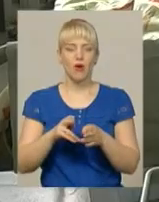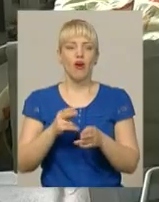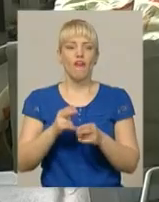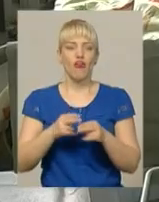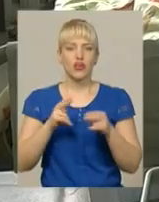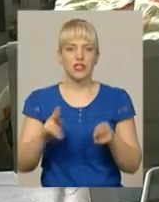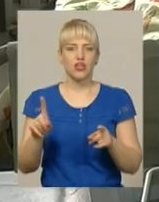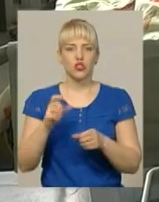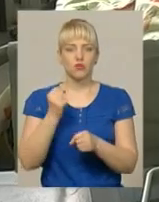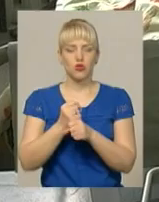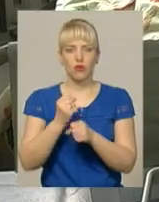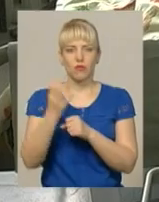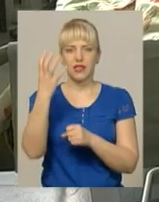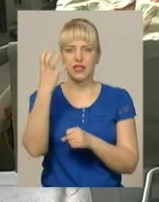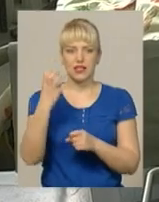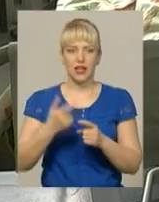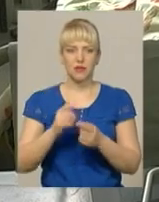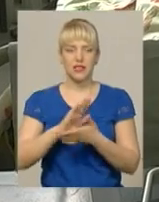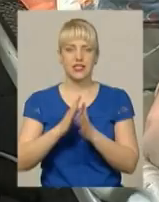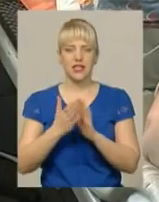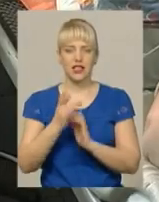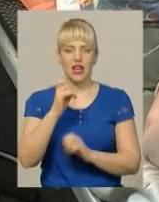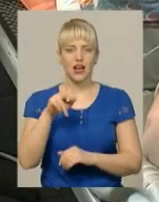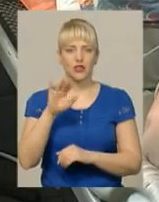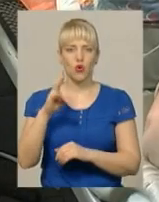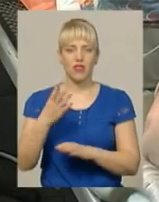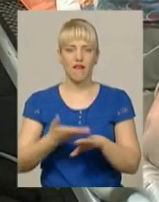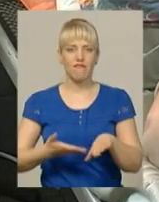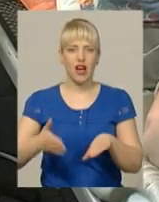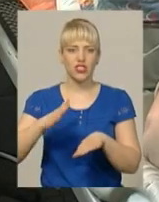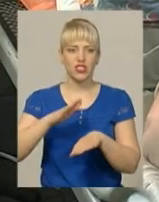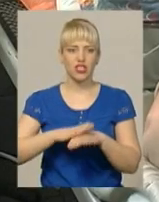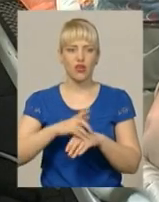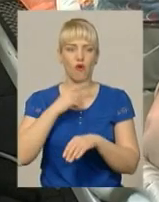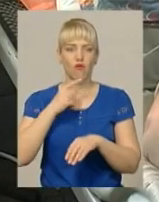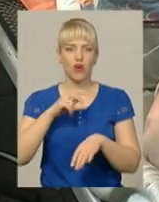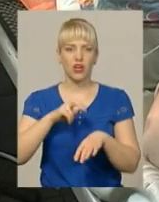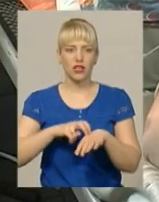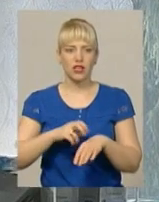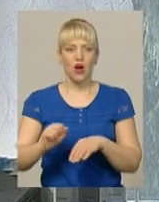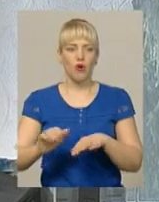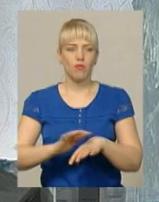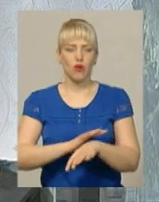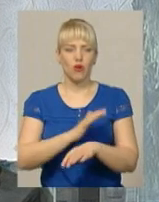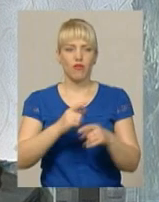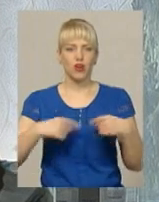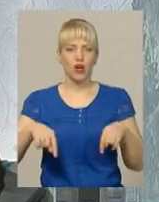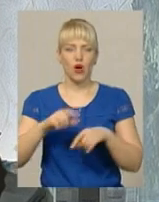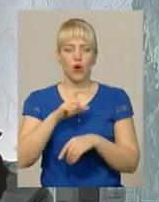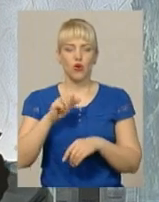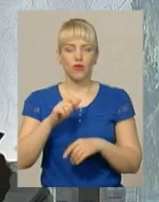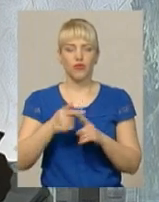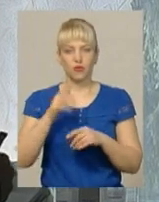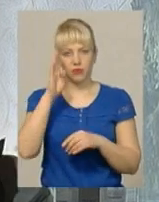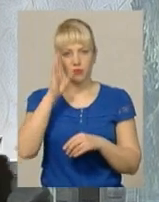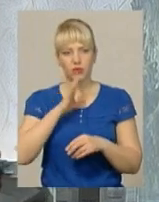Стан 13-річного Родіона Прокопчука нині важкий, каже комбостіолог опікового відділення Хмельницької обласної лікарні Оксана Хуторцова. Він